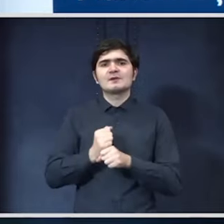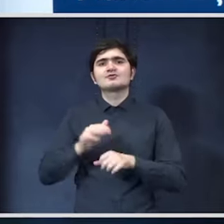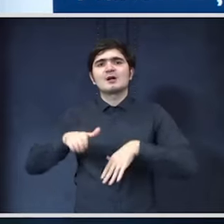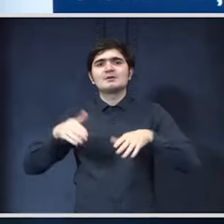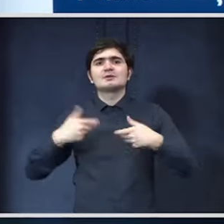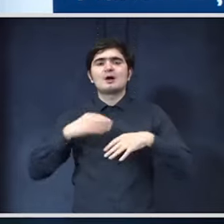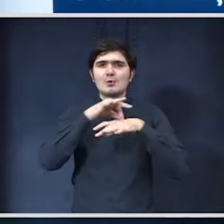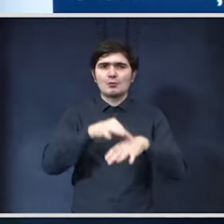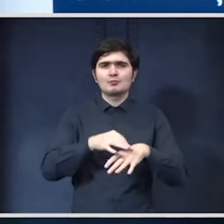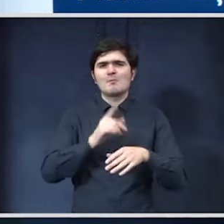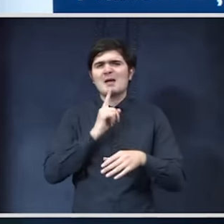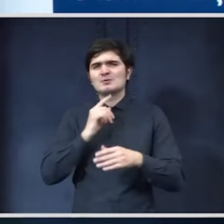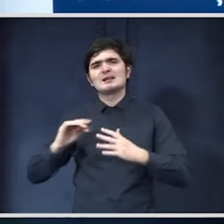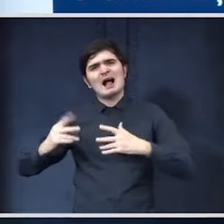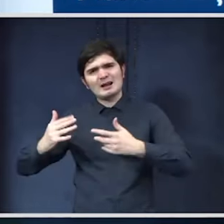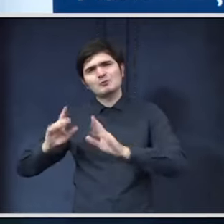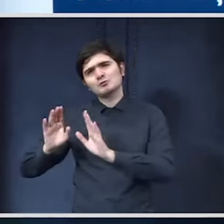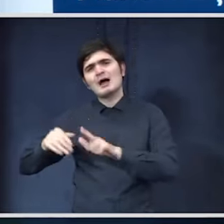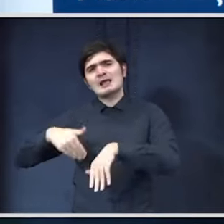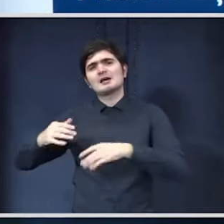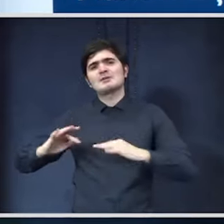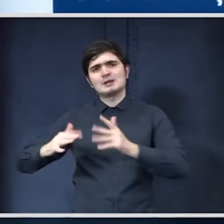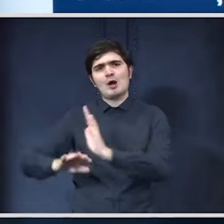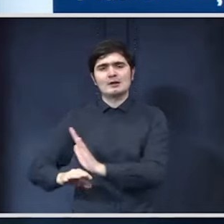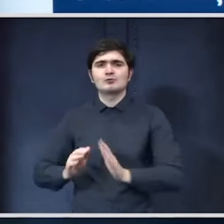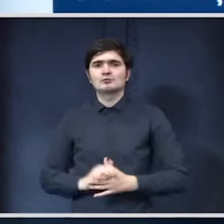îl conduc mai puțin partea de agricultură pe care se întâmplă la ministerul agriculturii